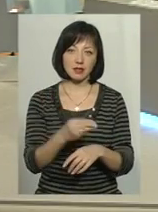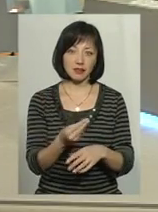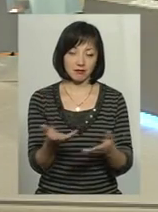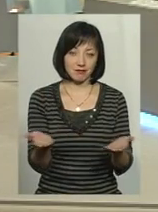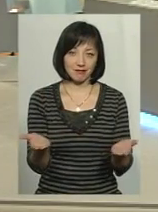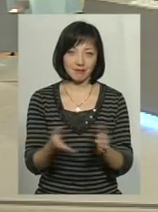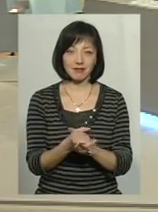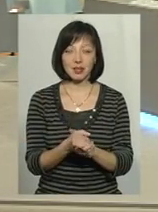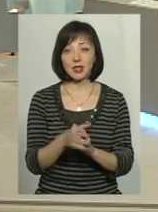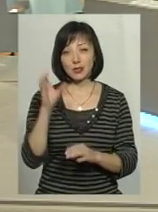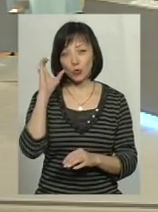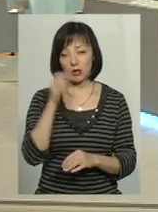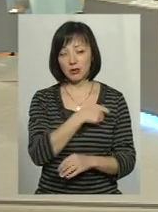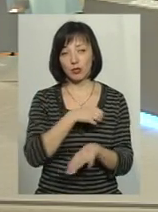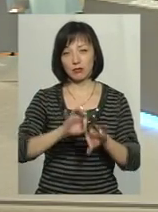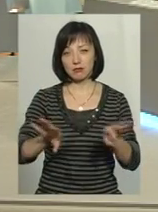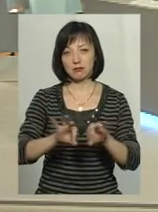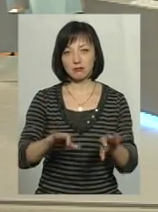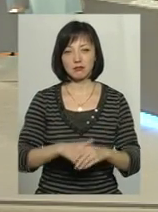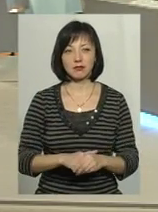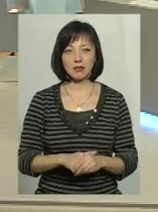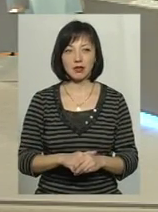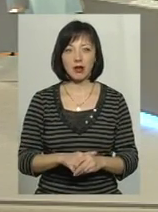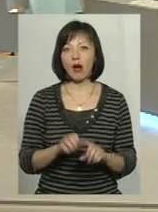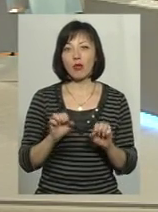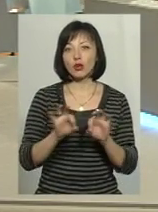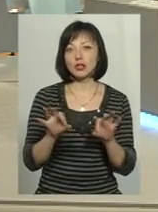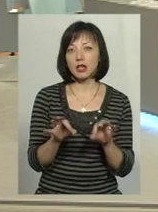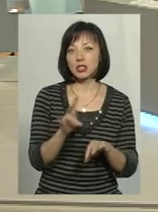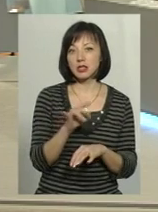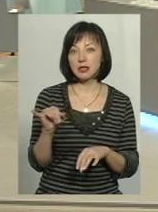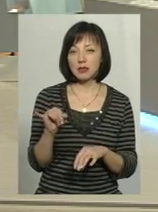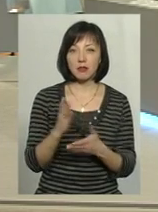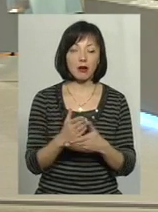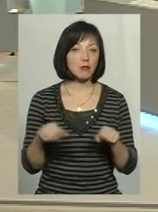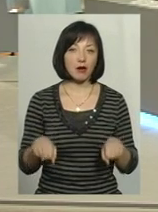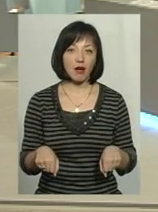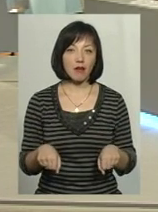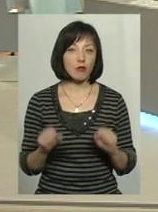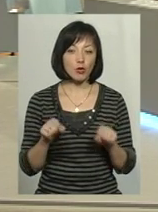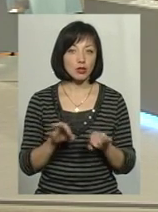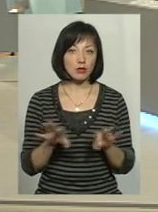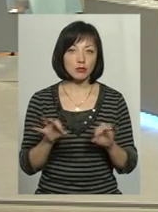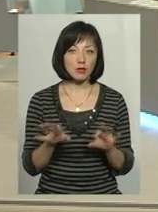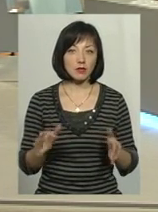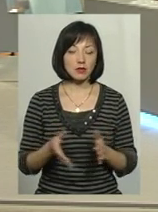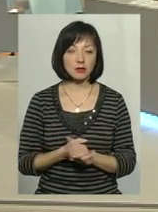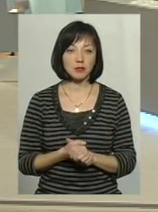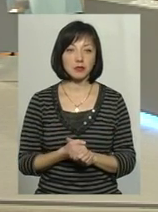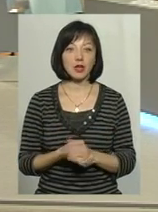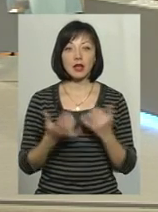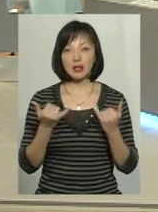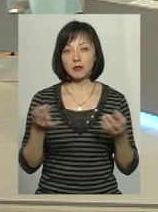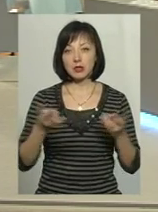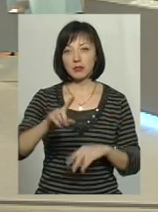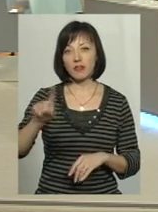Ну, далі слухати депутата. Ну, розкаже або ж і ні. Має право. Може не розповісти. Нам потрібно зараз просто